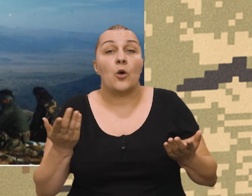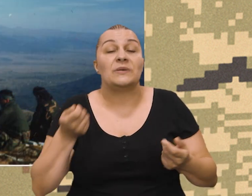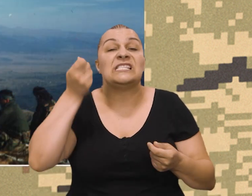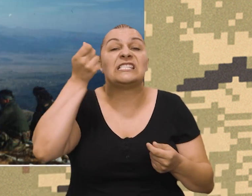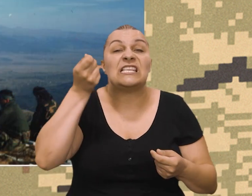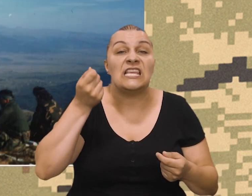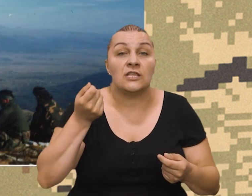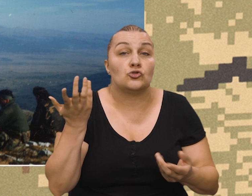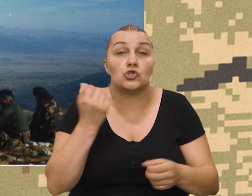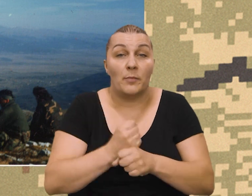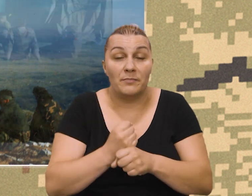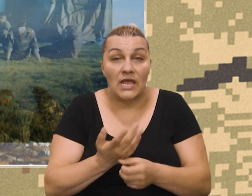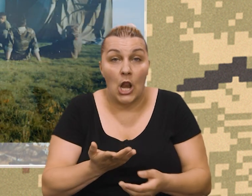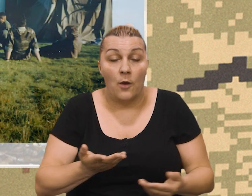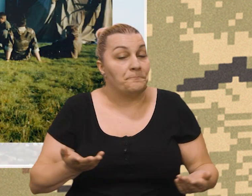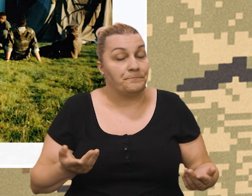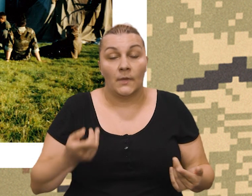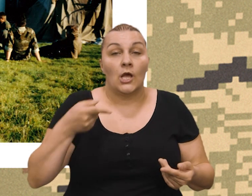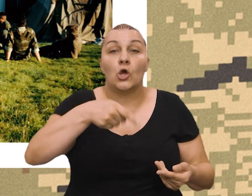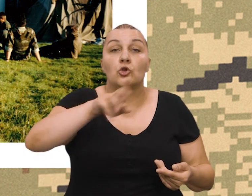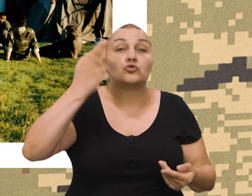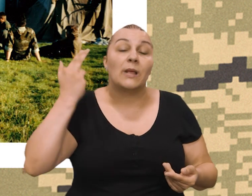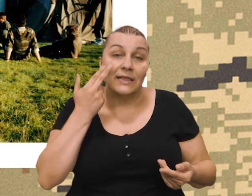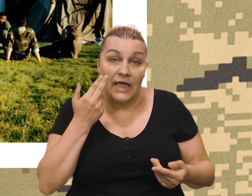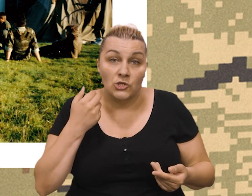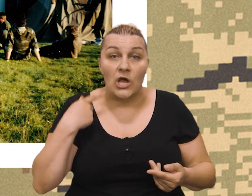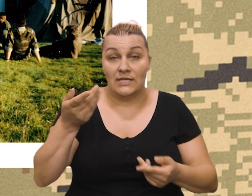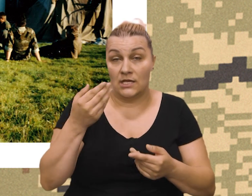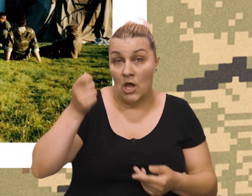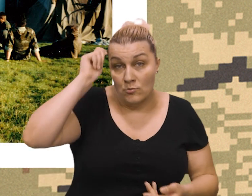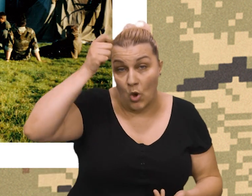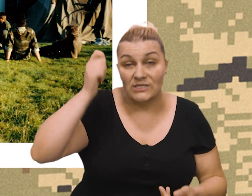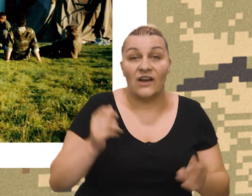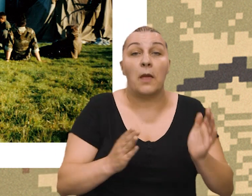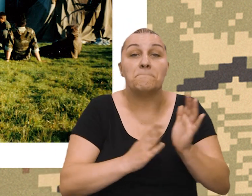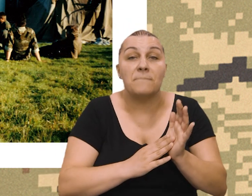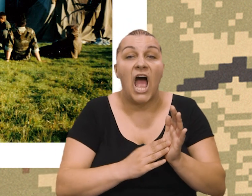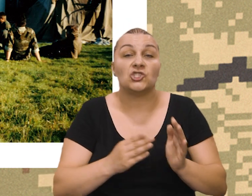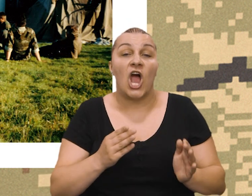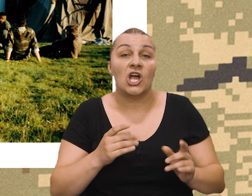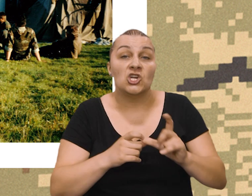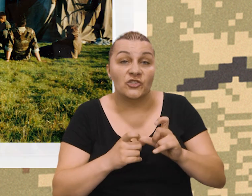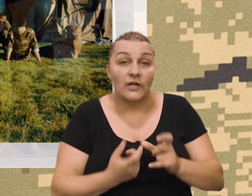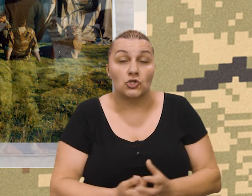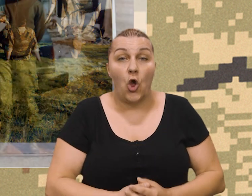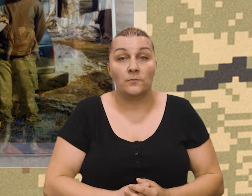pomog da življa sinjska bojišnica to su dečki koji ja osobnem pozdravljam mačka pozdravljam švrću